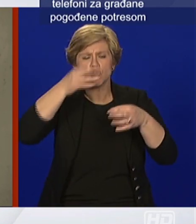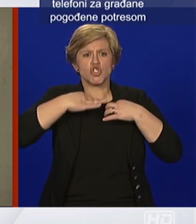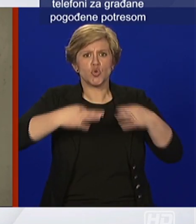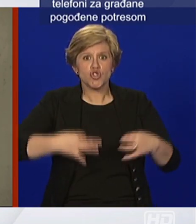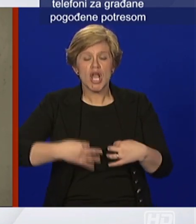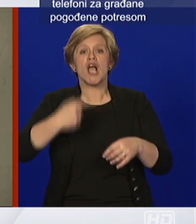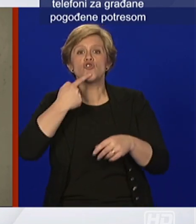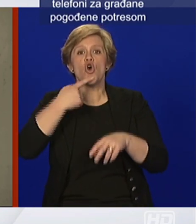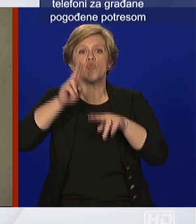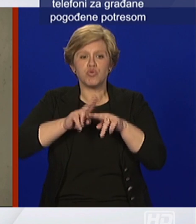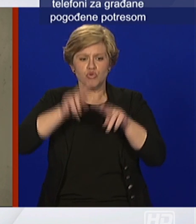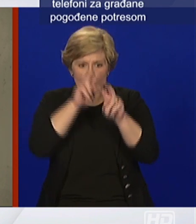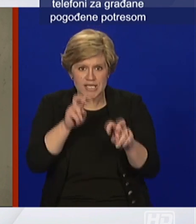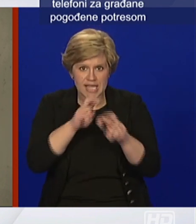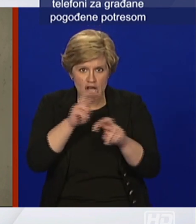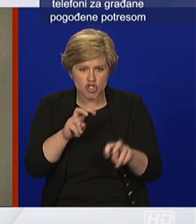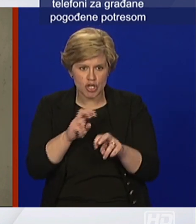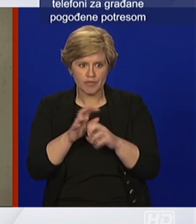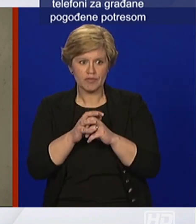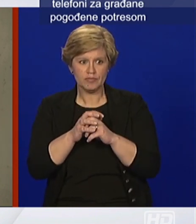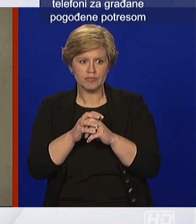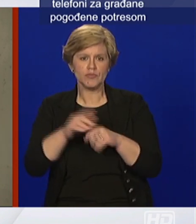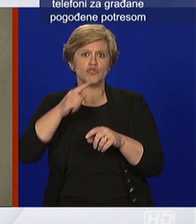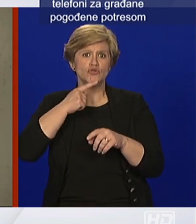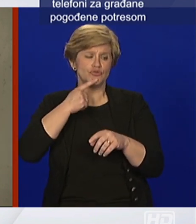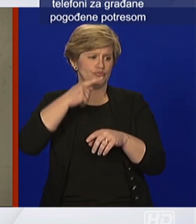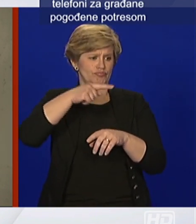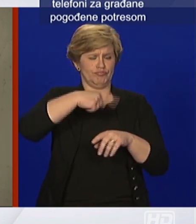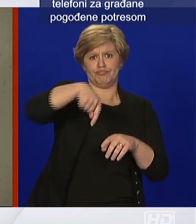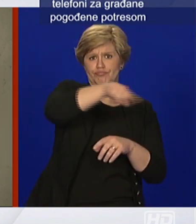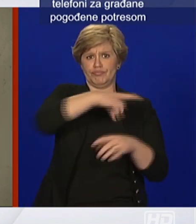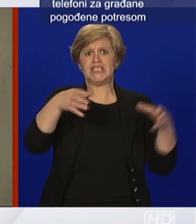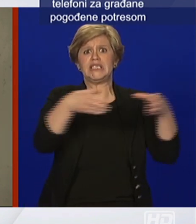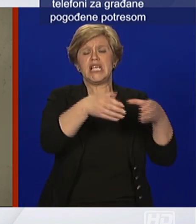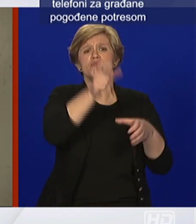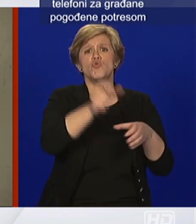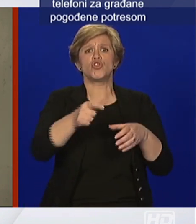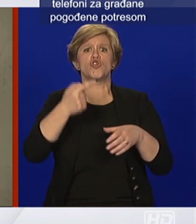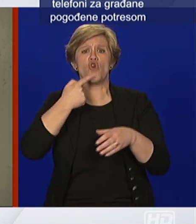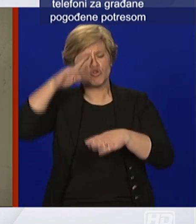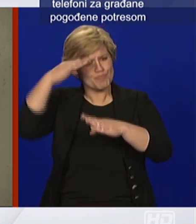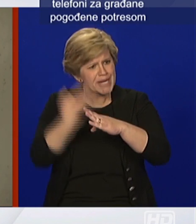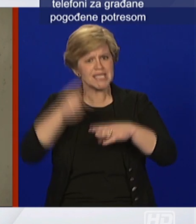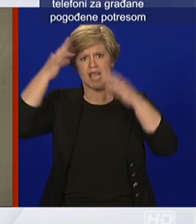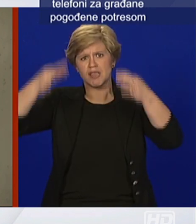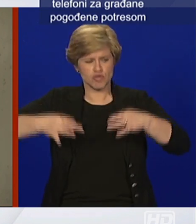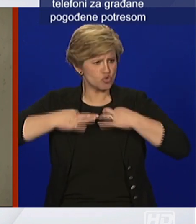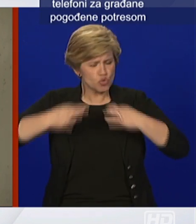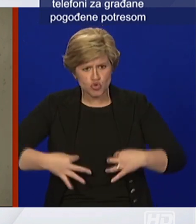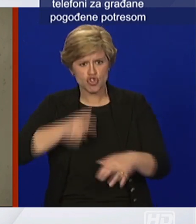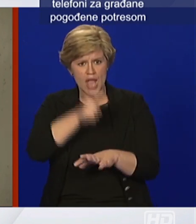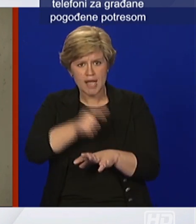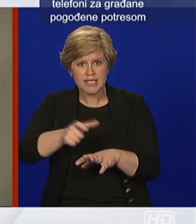ljudi koji su inače priznati znanstvenici i kad se vide dakle